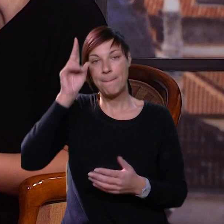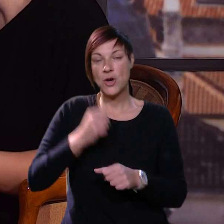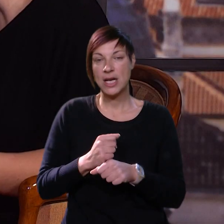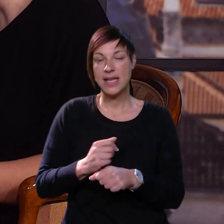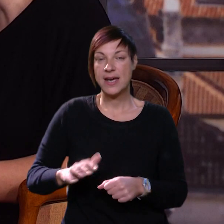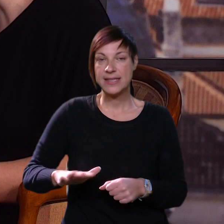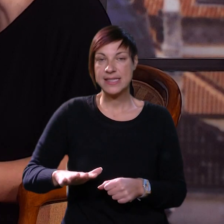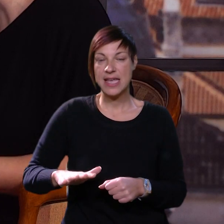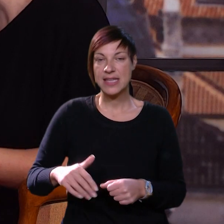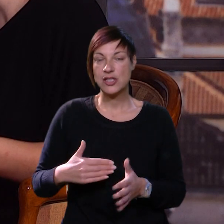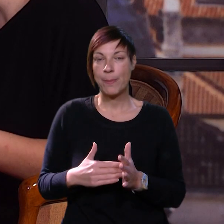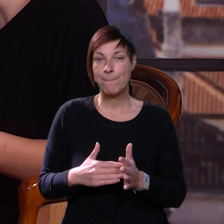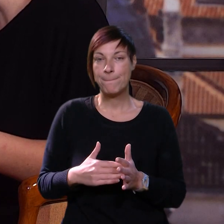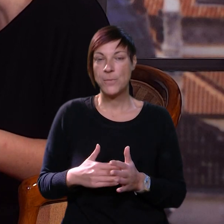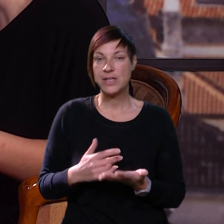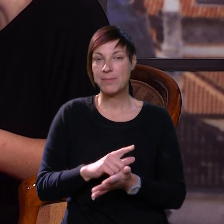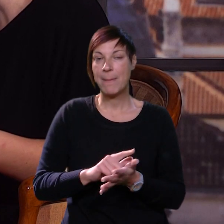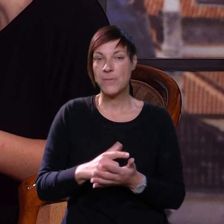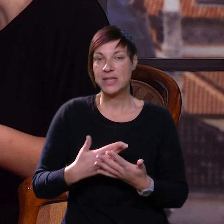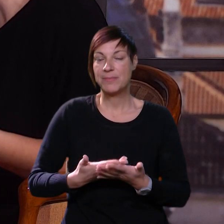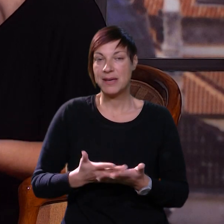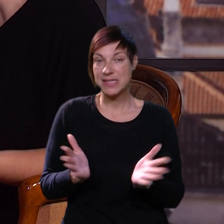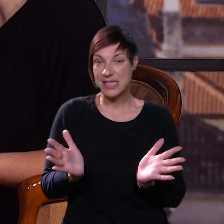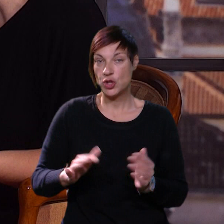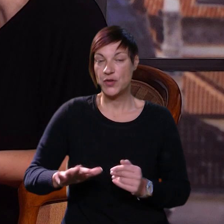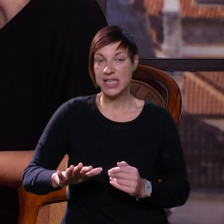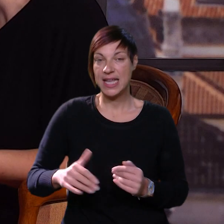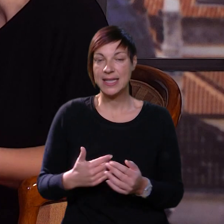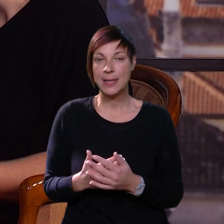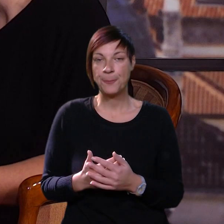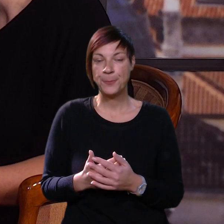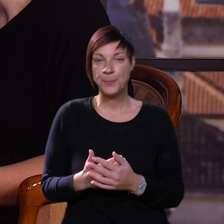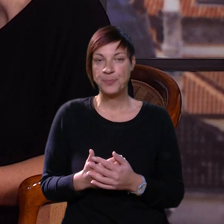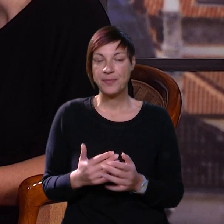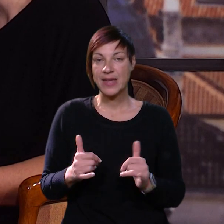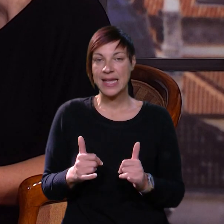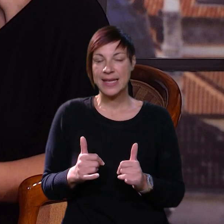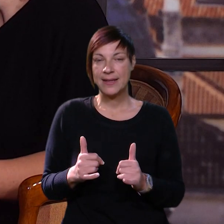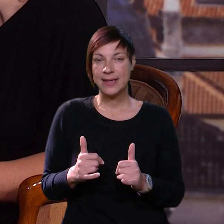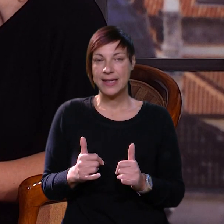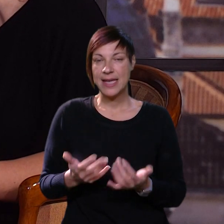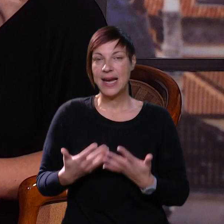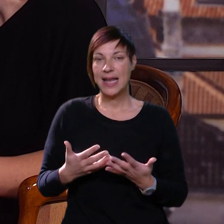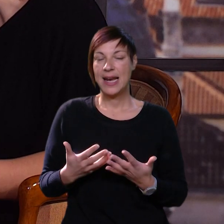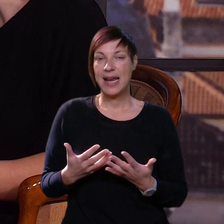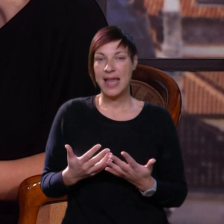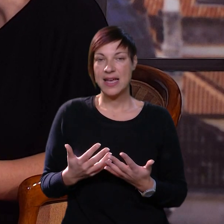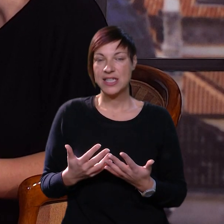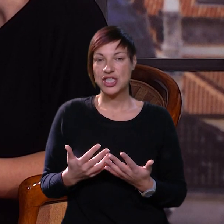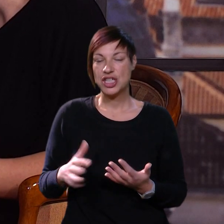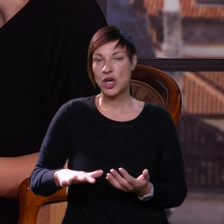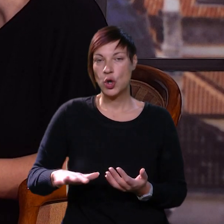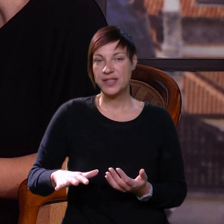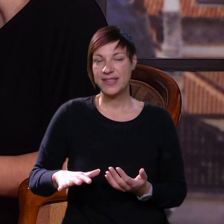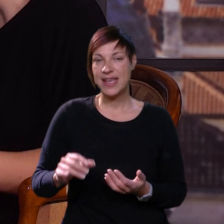i vi mogli raditi s djetstvom, potreban je taj moment da vam se djete otvori. Je li lakše